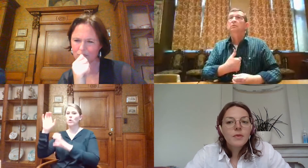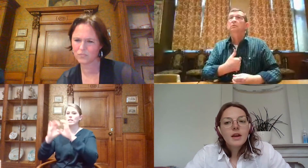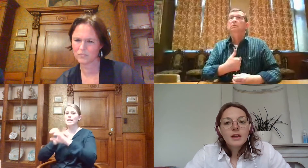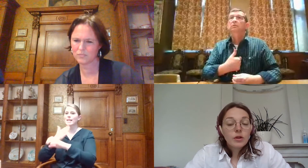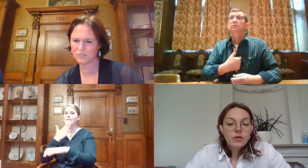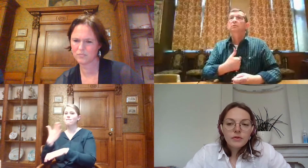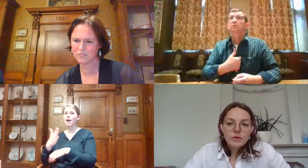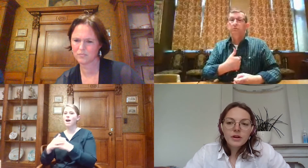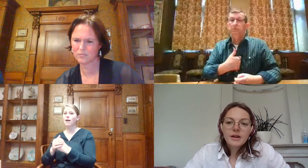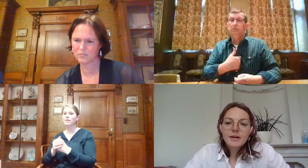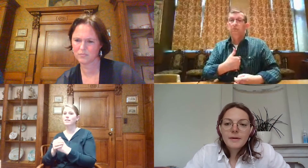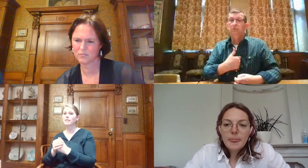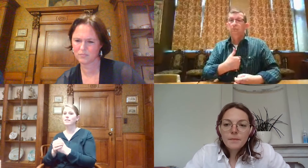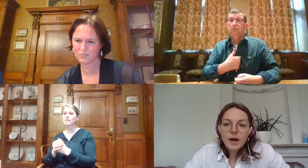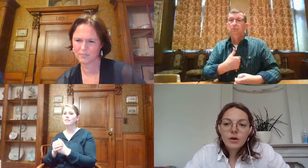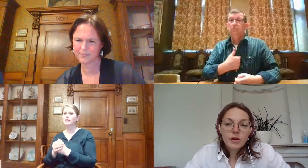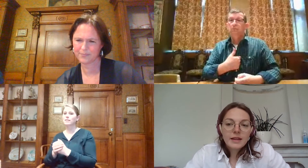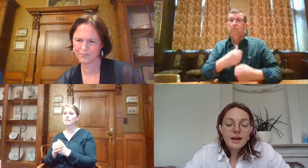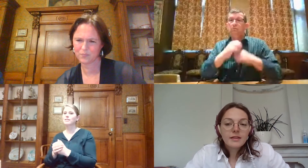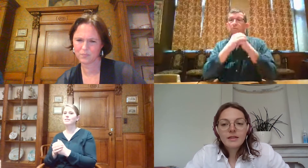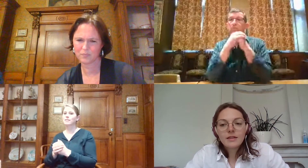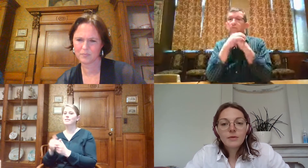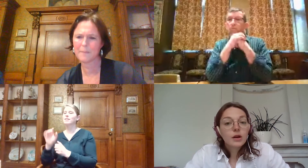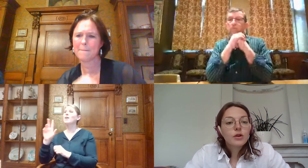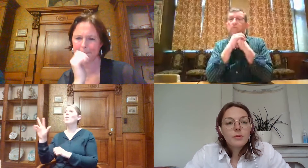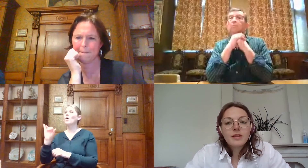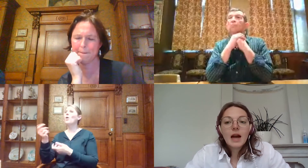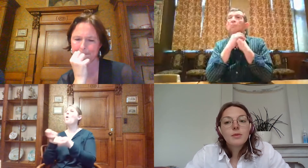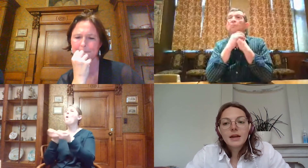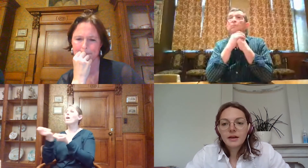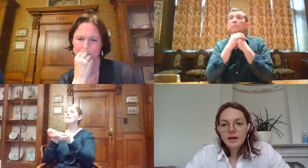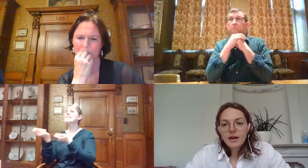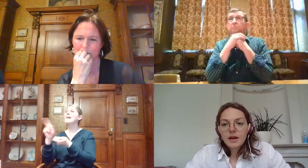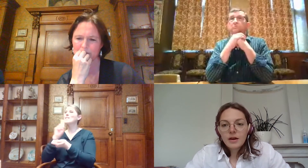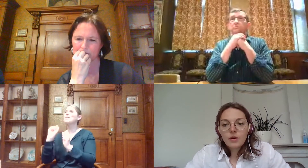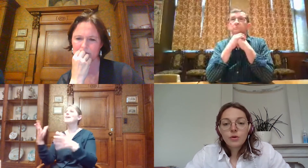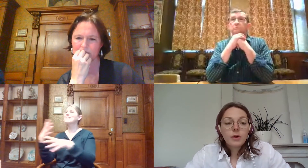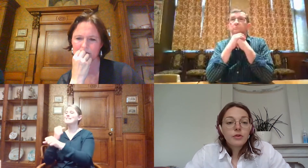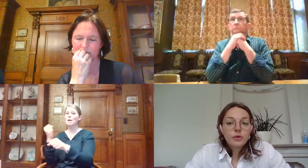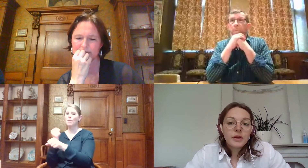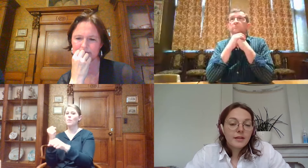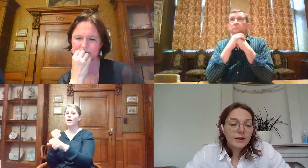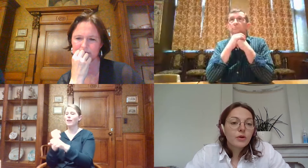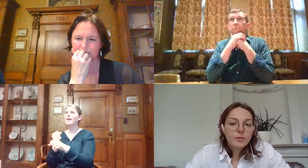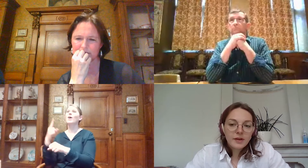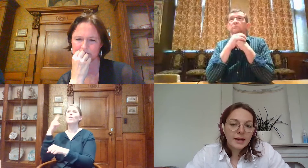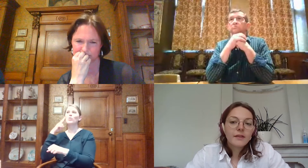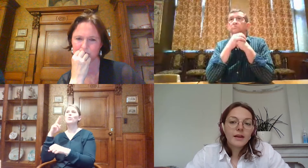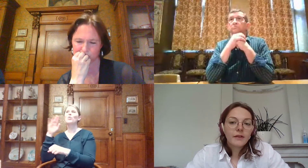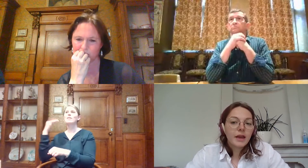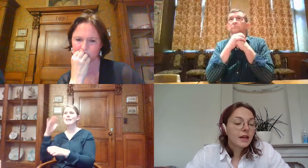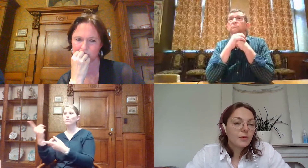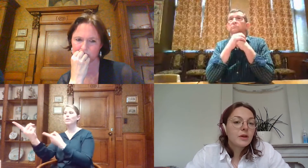Dankjewel. Vlaanderen vroeg welke organisaties, waar kunnen we mee samenwerken, hoe we doven en slechthorenden